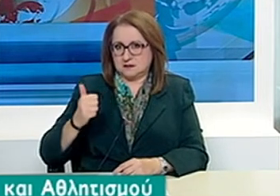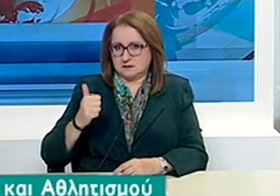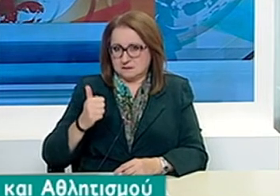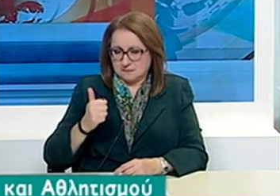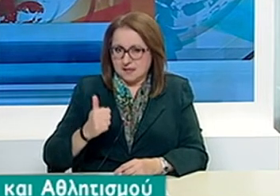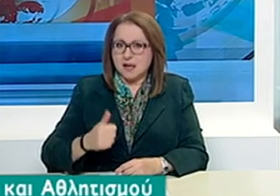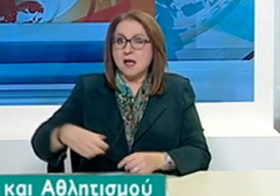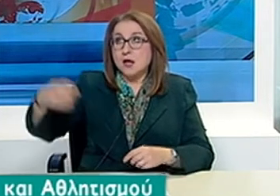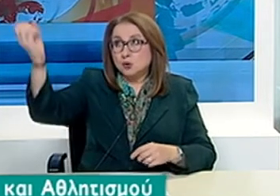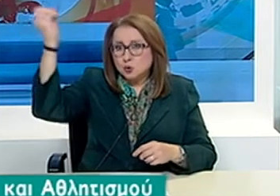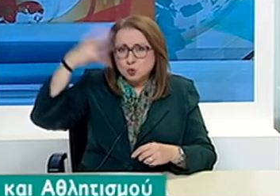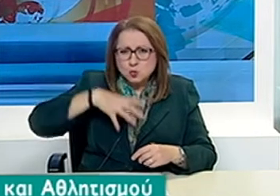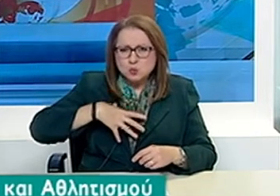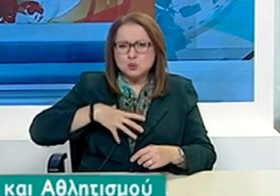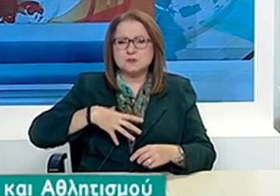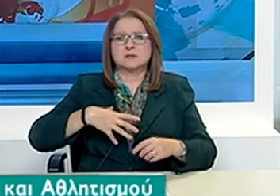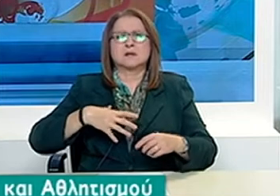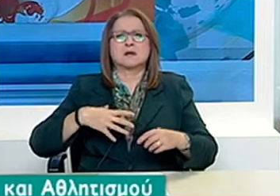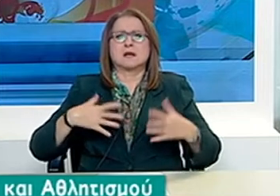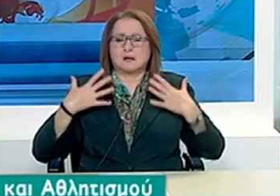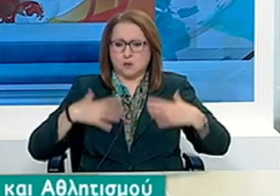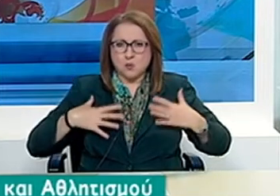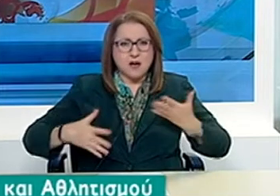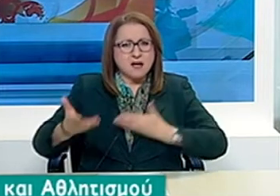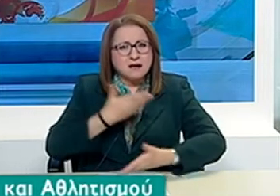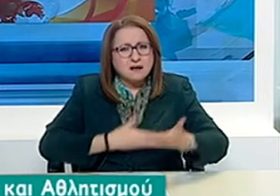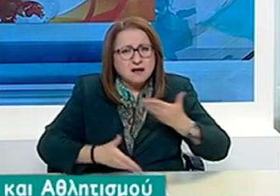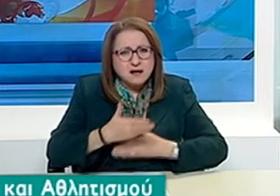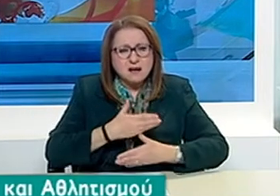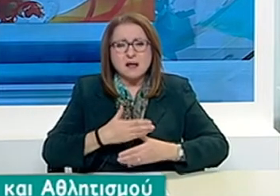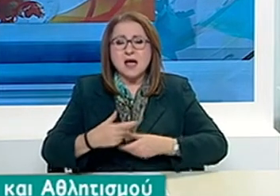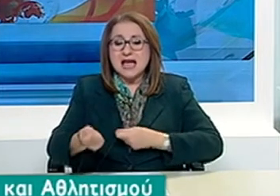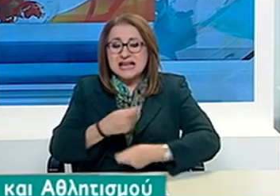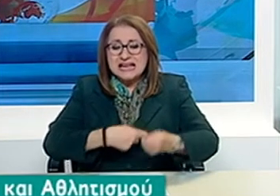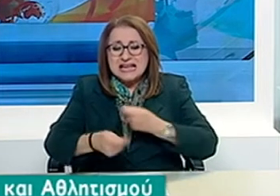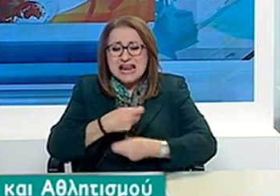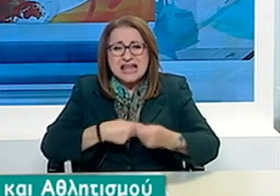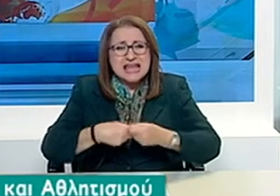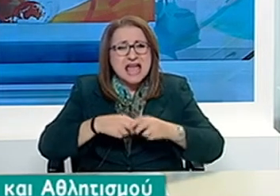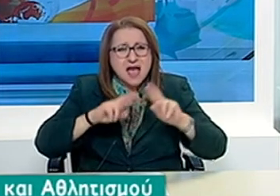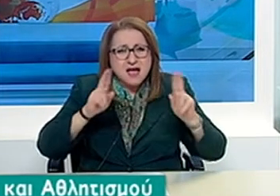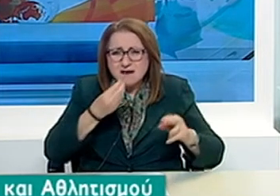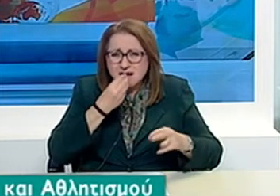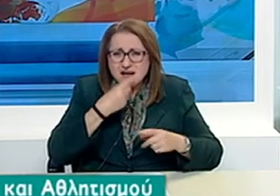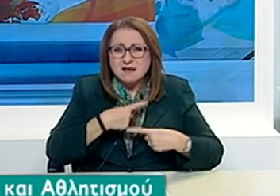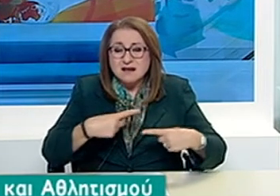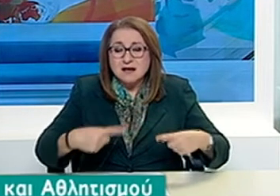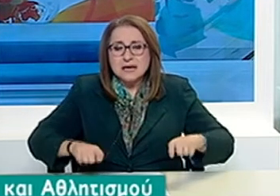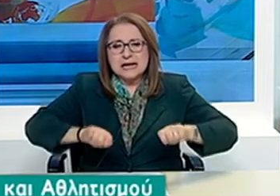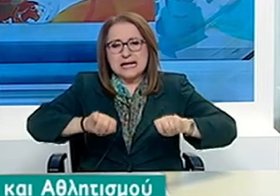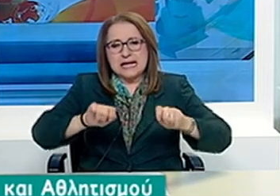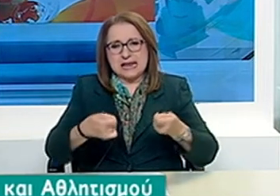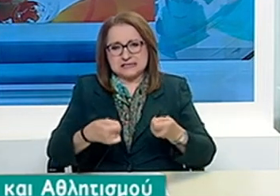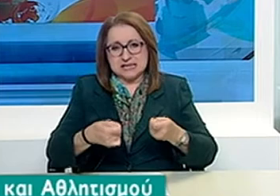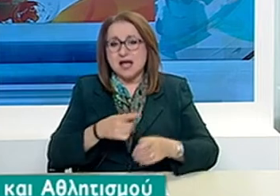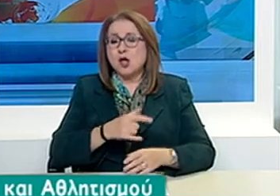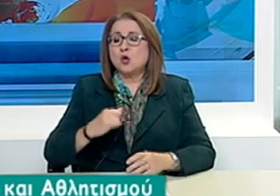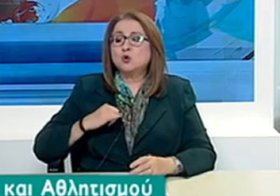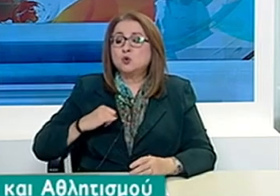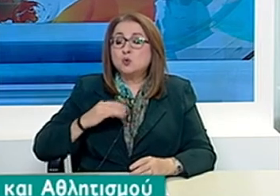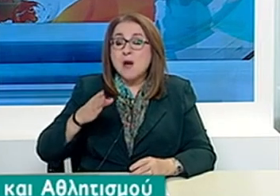τα ντουζ, τα κλειστά γυμναστήρια και τα κυλικεία της εγκατάστασης παραμένουν κλειστά. Αποφεύγουμε τις τουαλέτες.